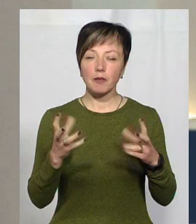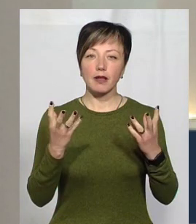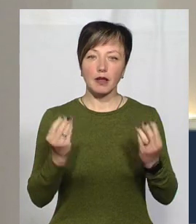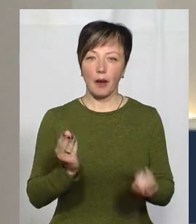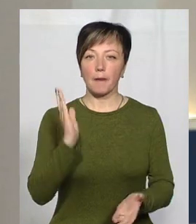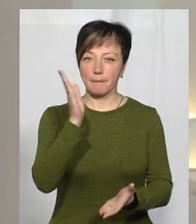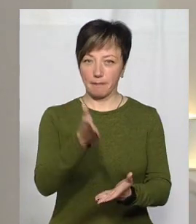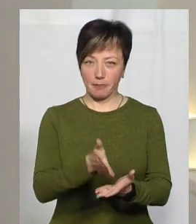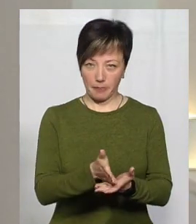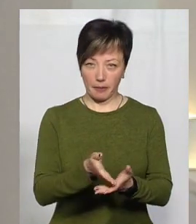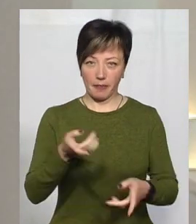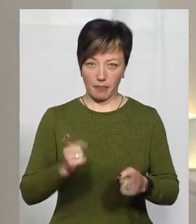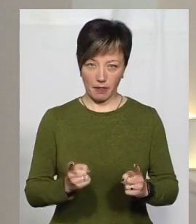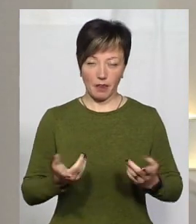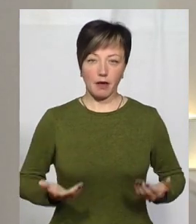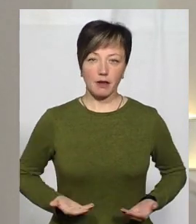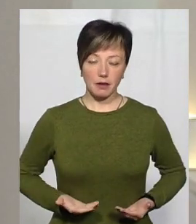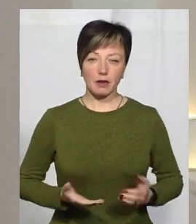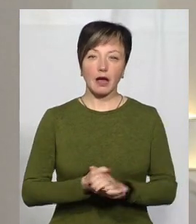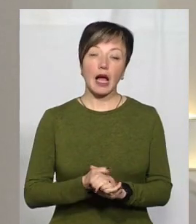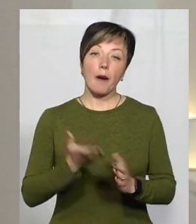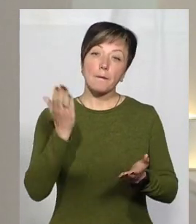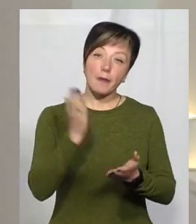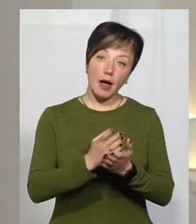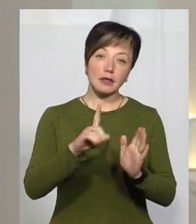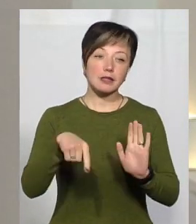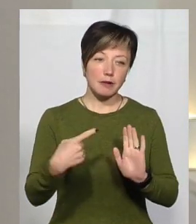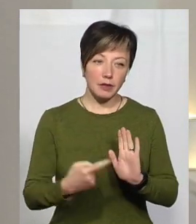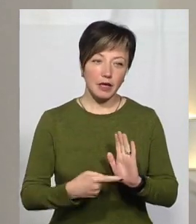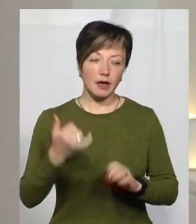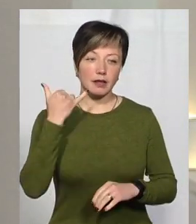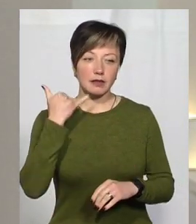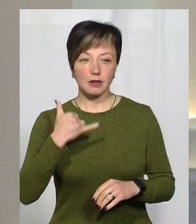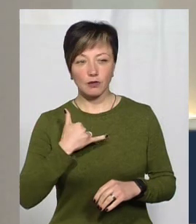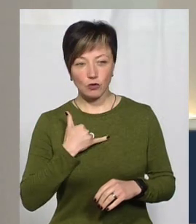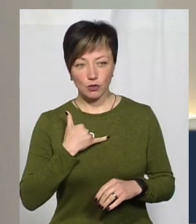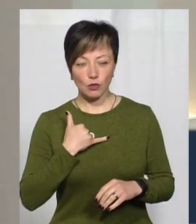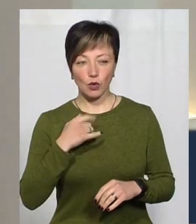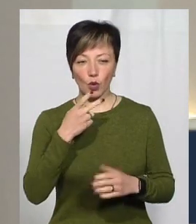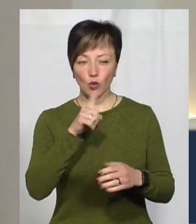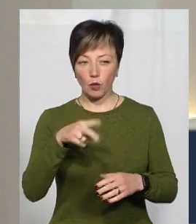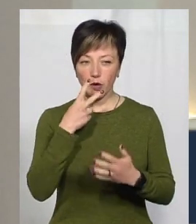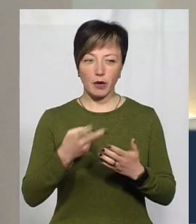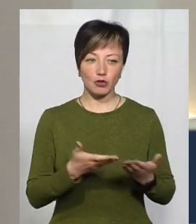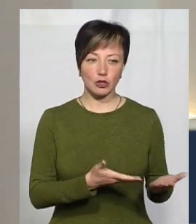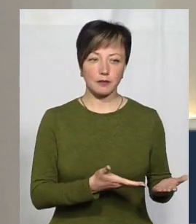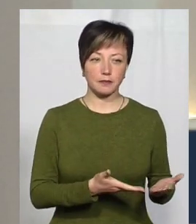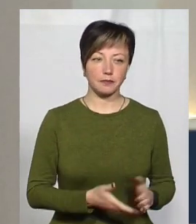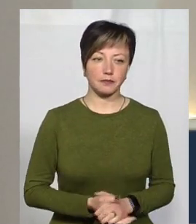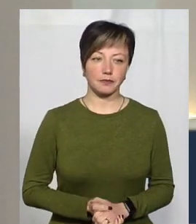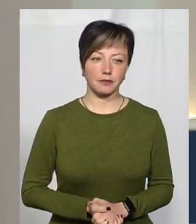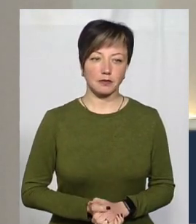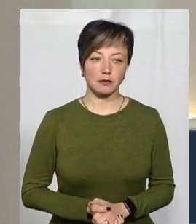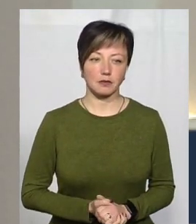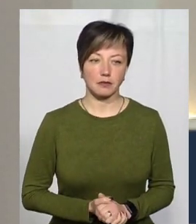транслюється у прямому етері. Якщо маєте запитання, телефонуйте. Номер телефону ви бачите на